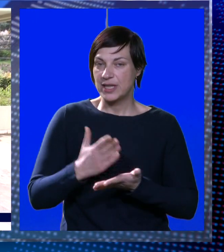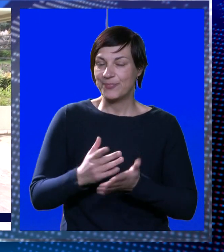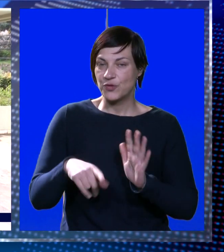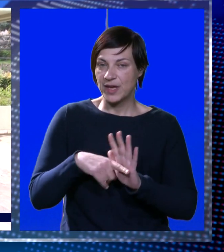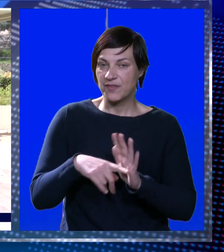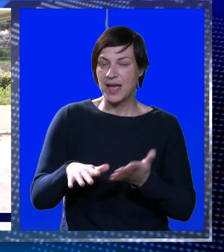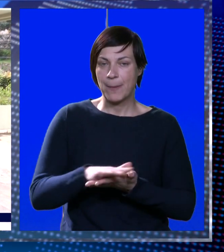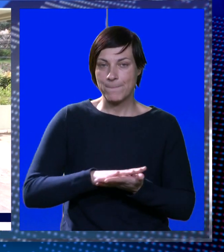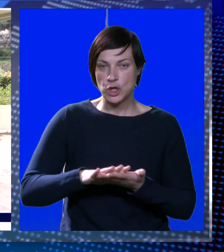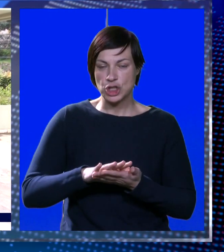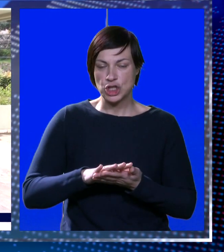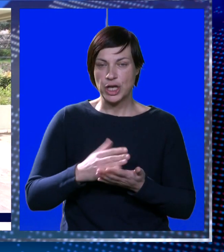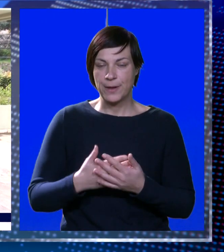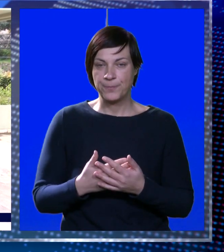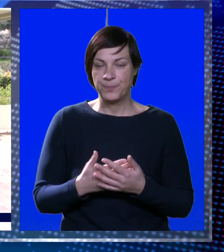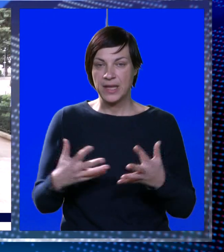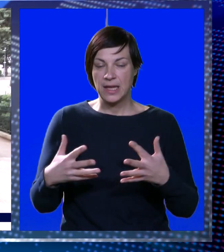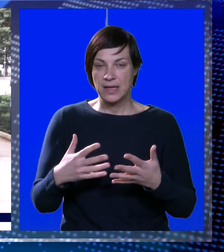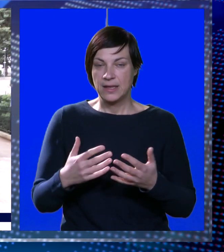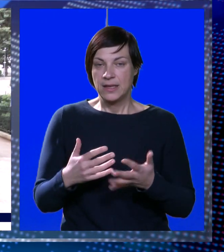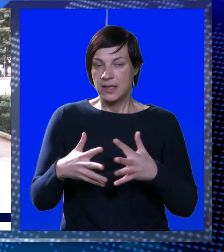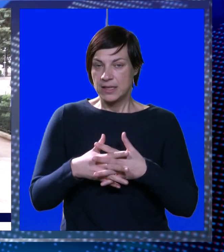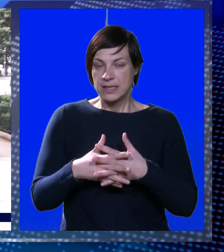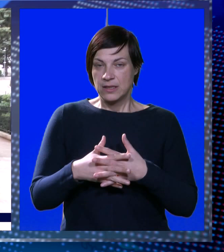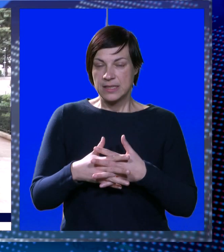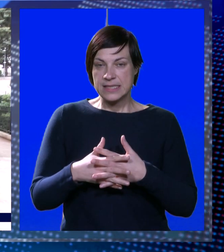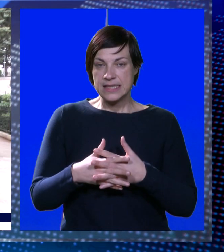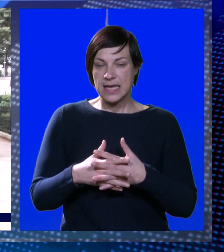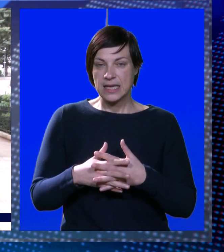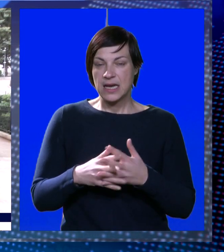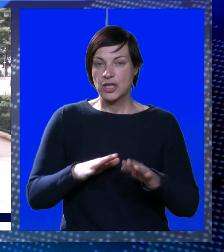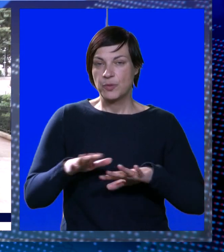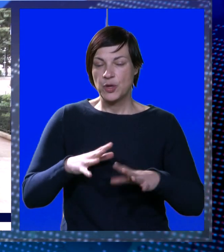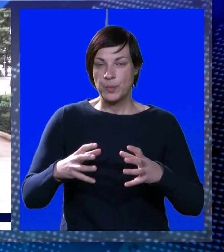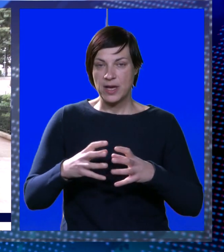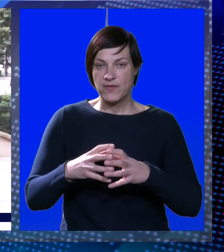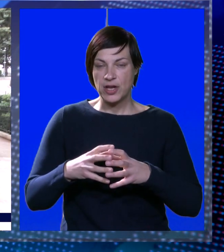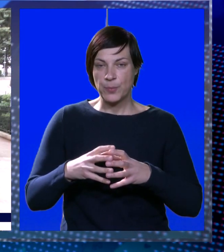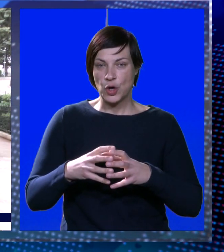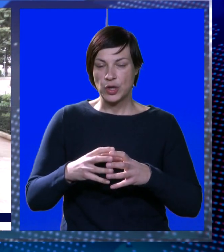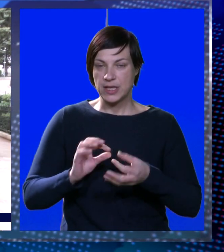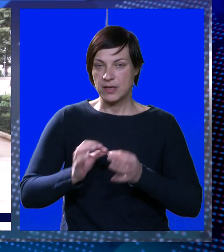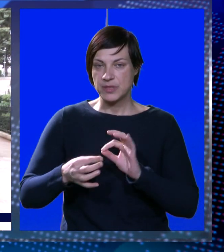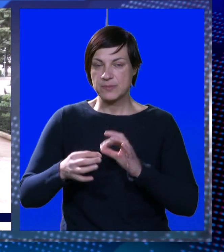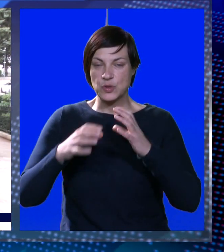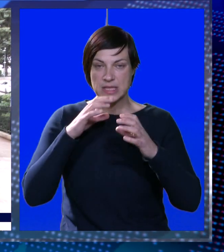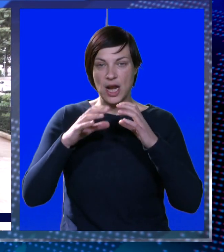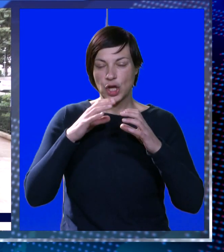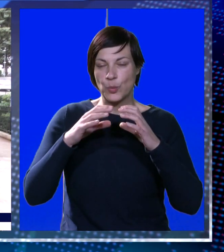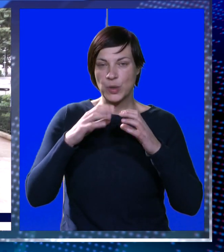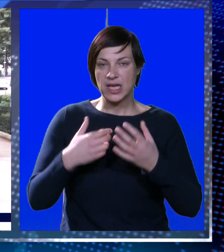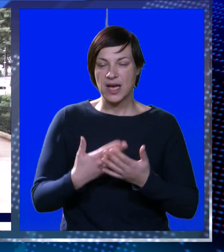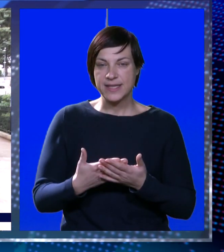kronično nedostaje prostora. Sa gradom i sa upravnim odjelom smo u stanoj